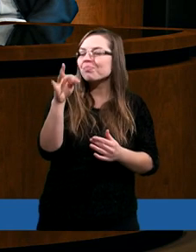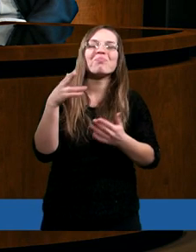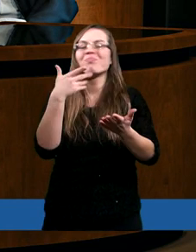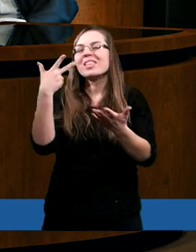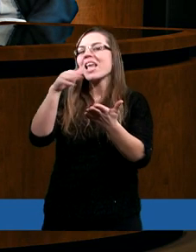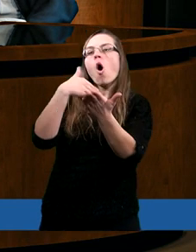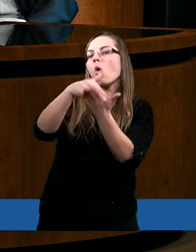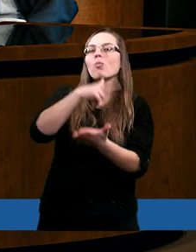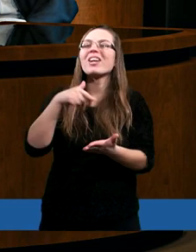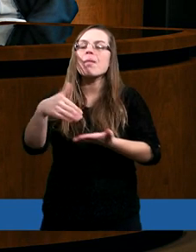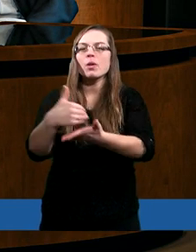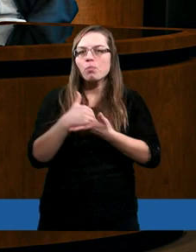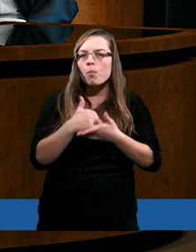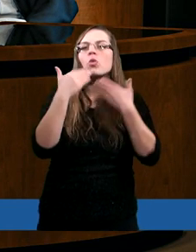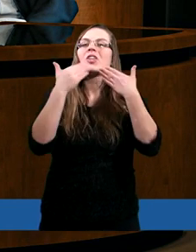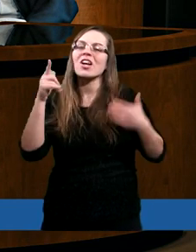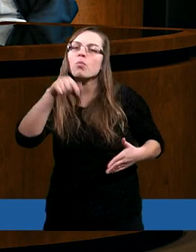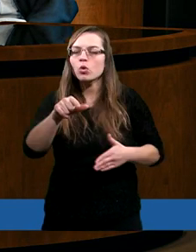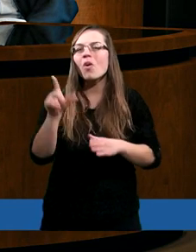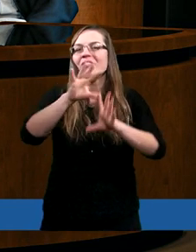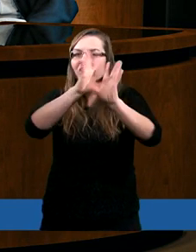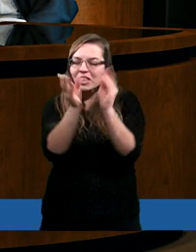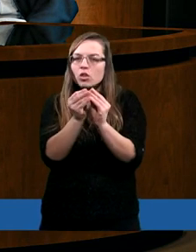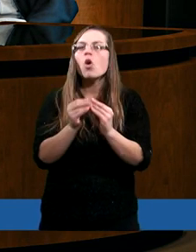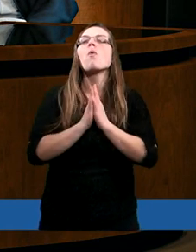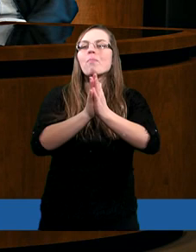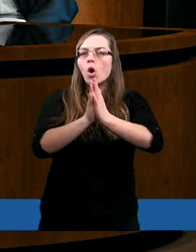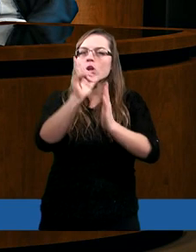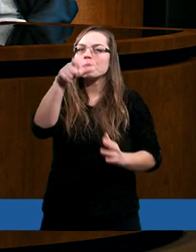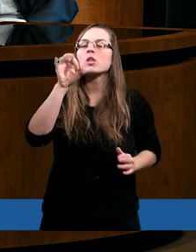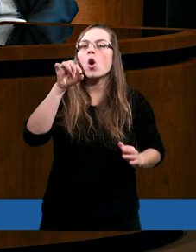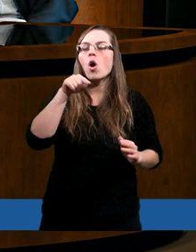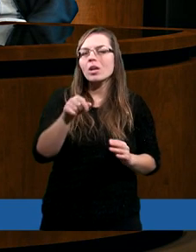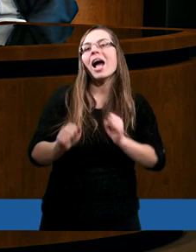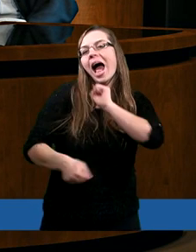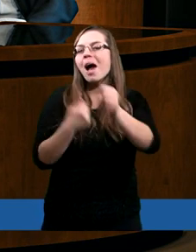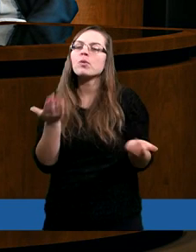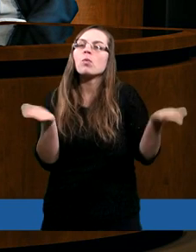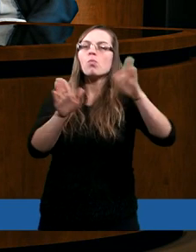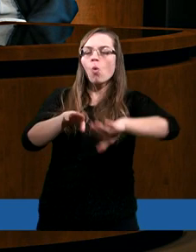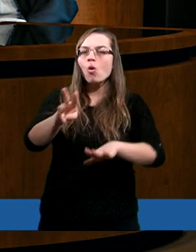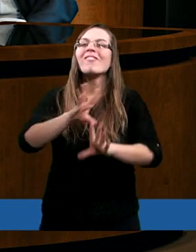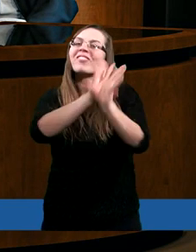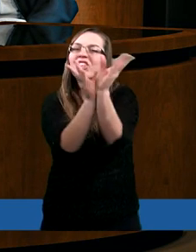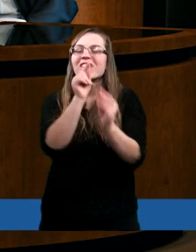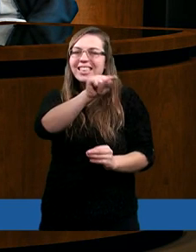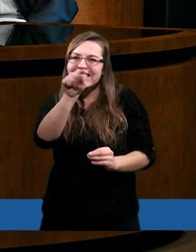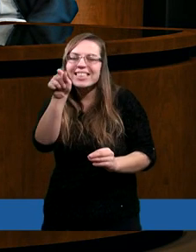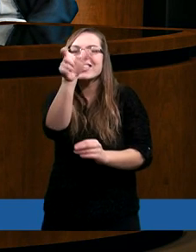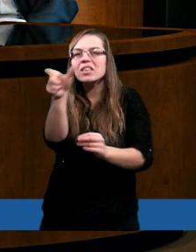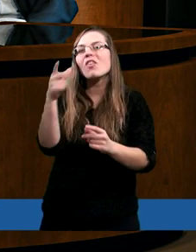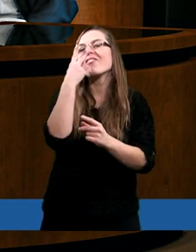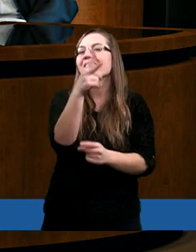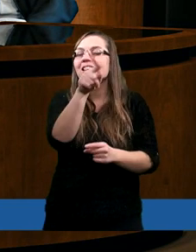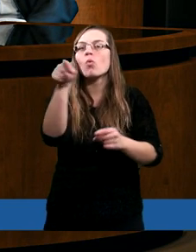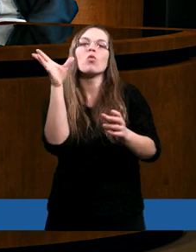odmówisz. Dziękujemy za to wszystko. Prosimy też, abyś błogosławił wszystkich widzów,